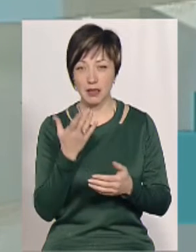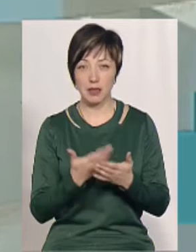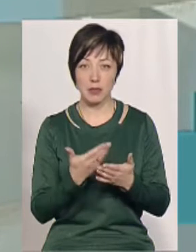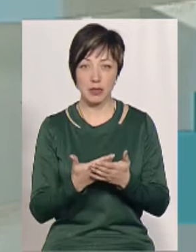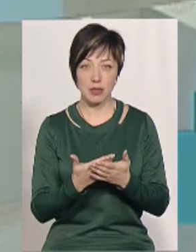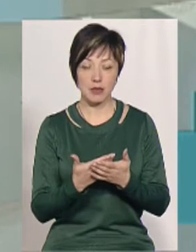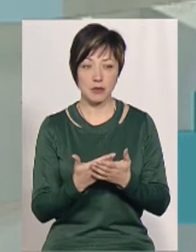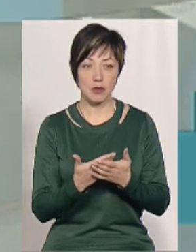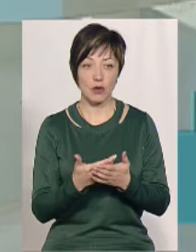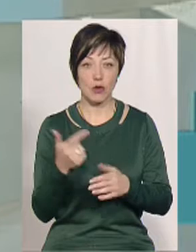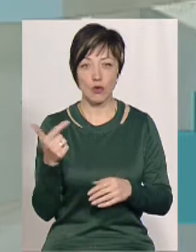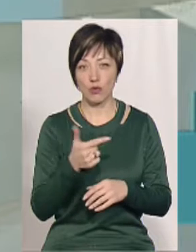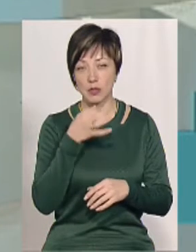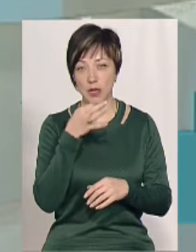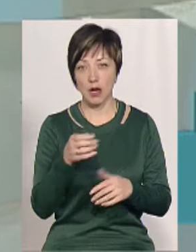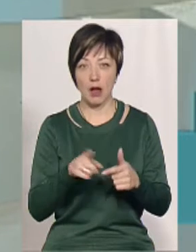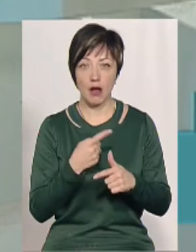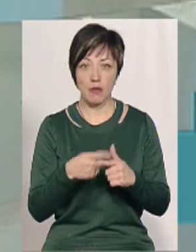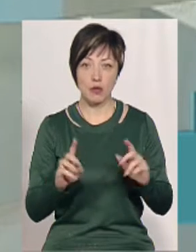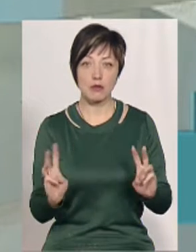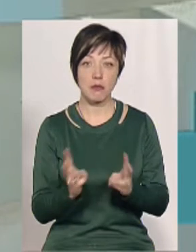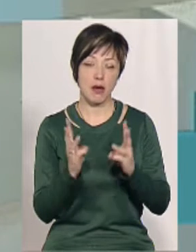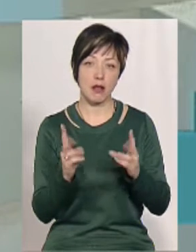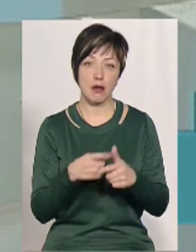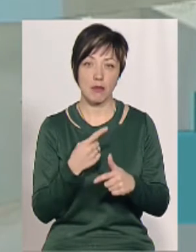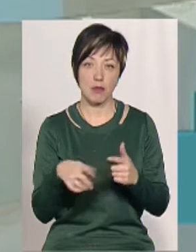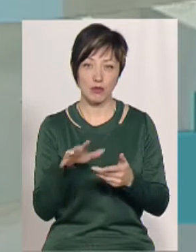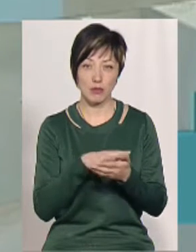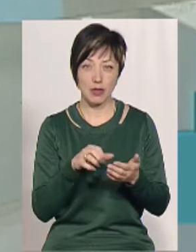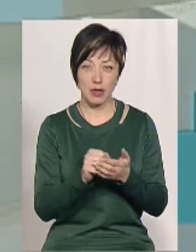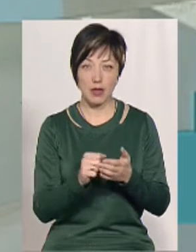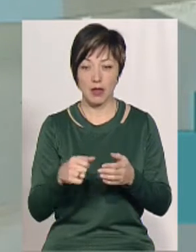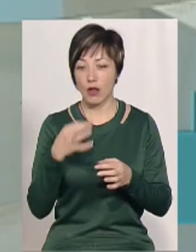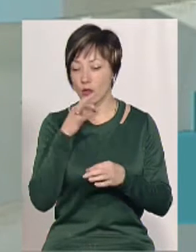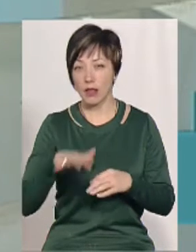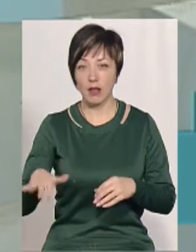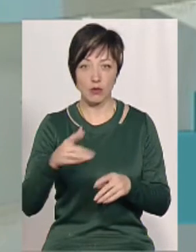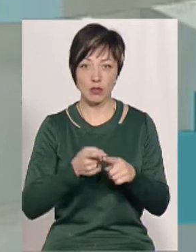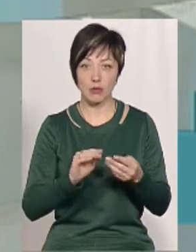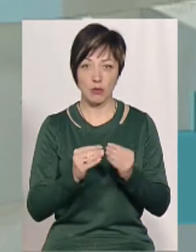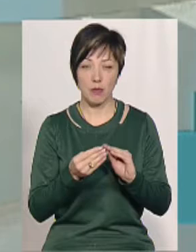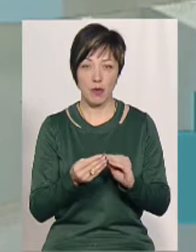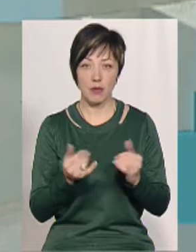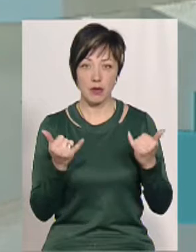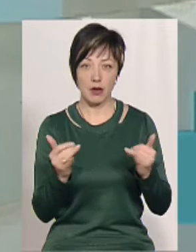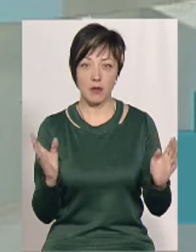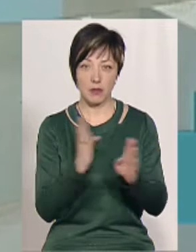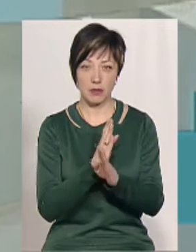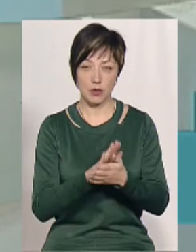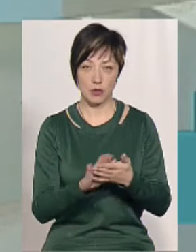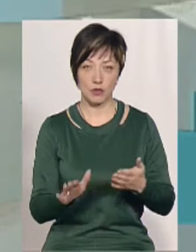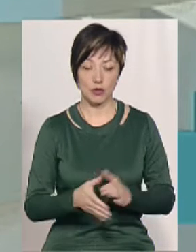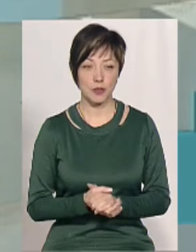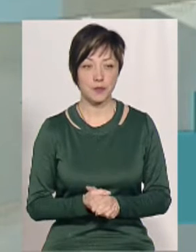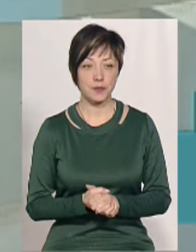на, скажімо, ну це грубо, я так скажу, або спалиться, або згниє десь на любій території, то не є проблеми для навколишнього природного